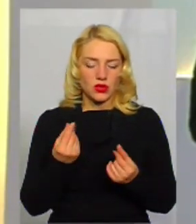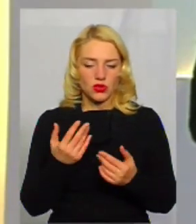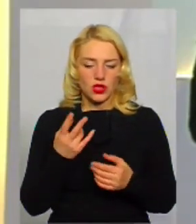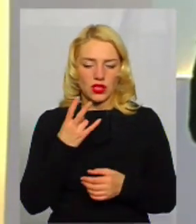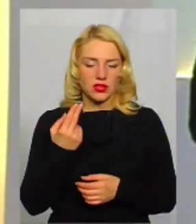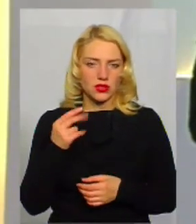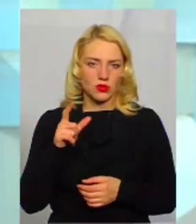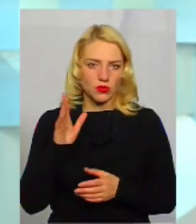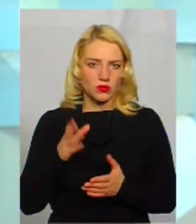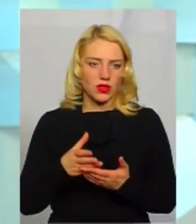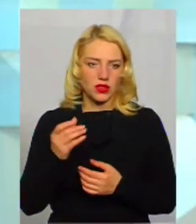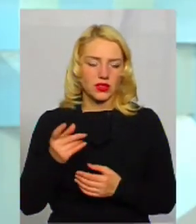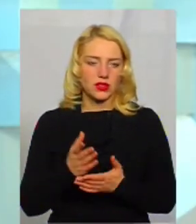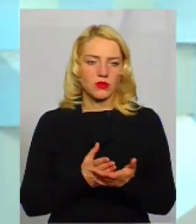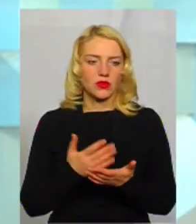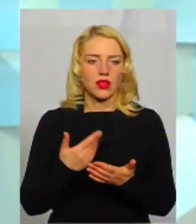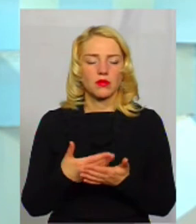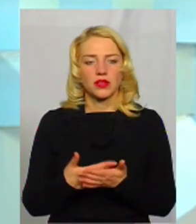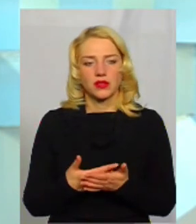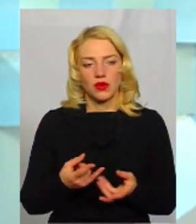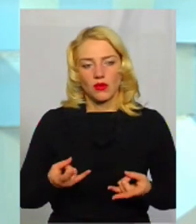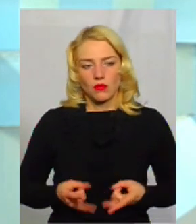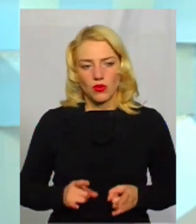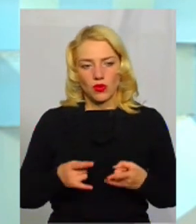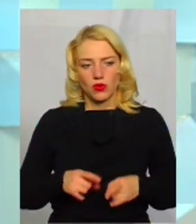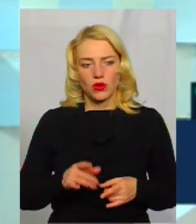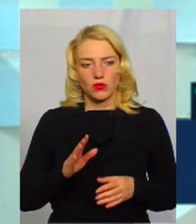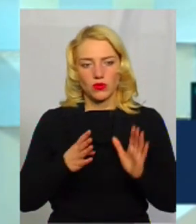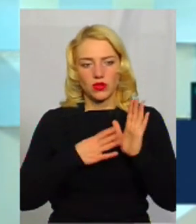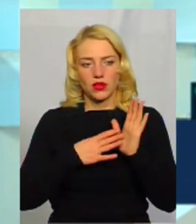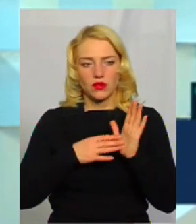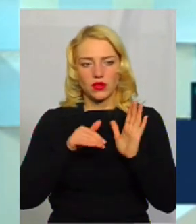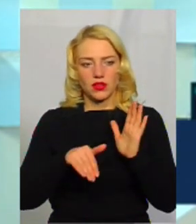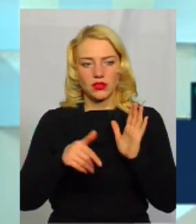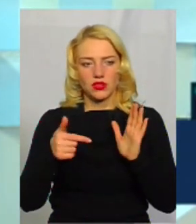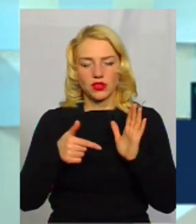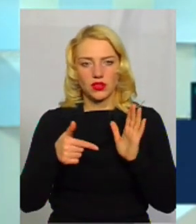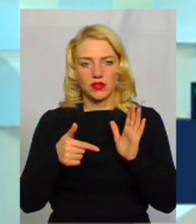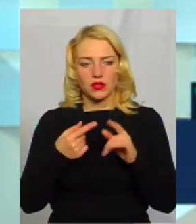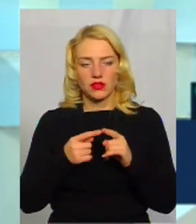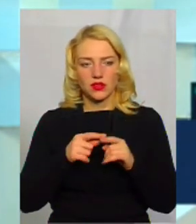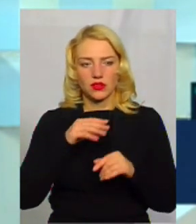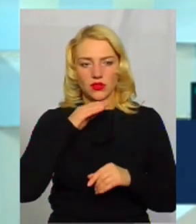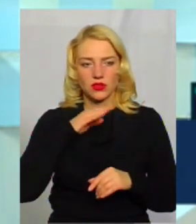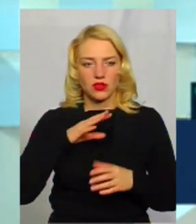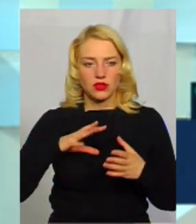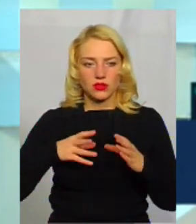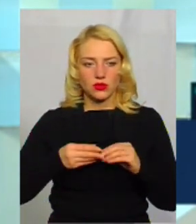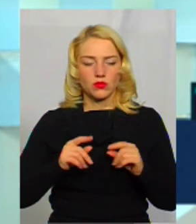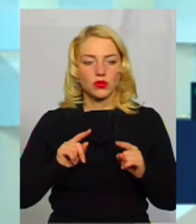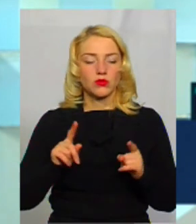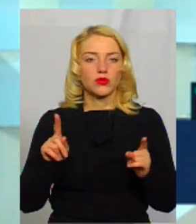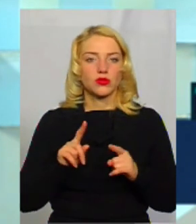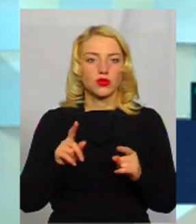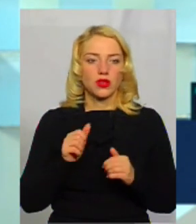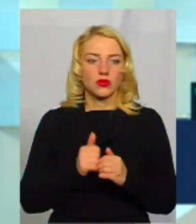якийсь вид послуг? Можна, ну пологи, наприклад, пологи до 9 тисяч гривень. Це достатня сума, тому